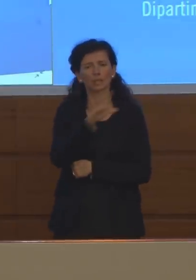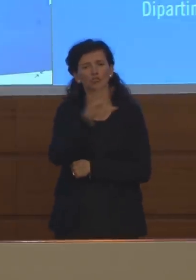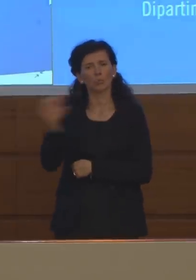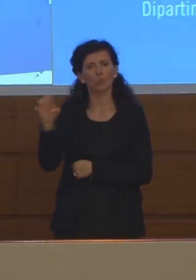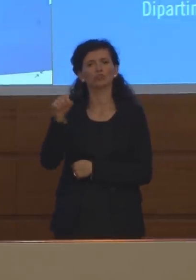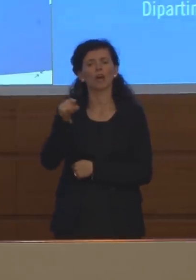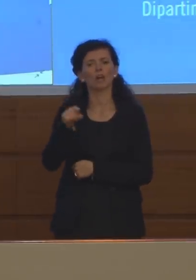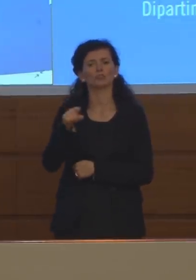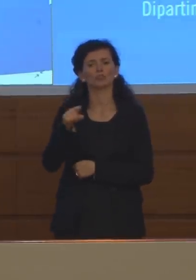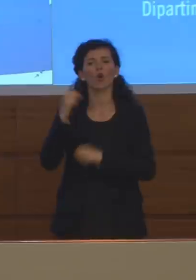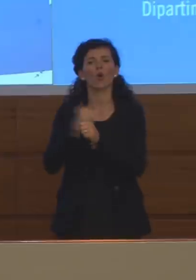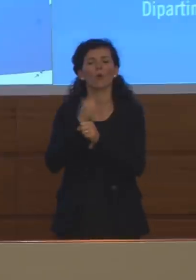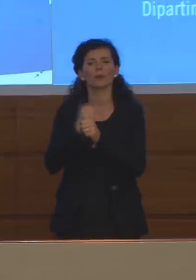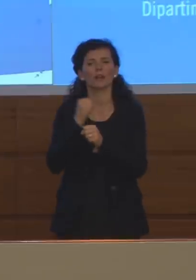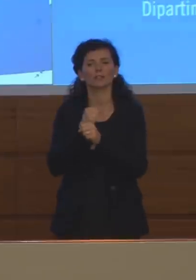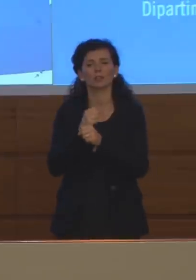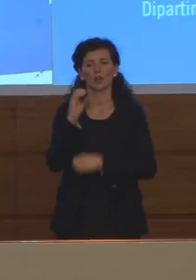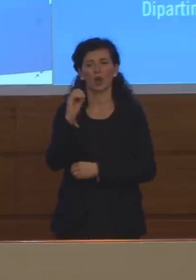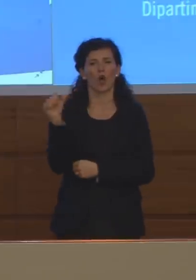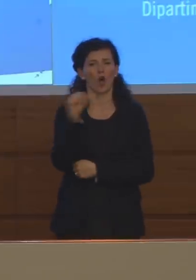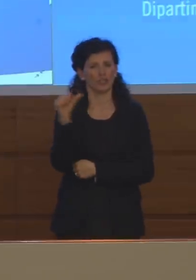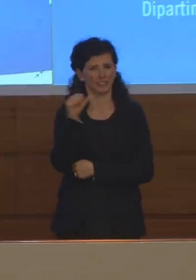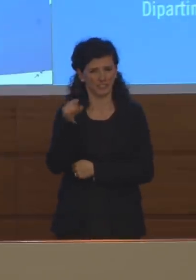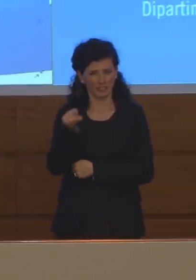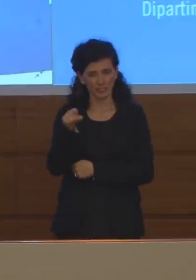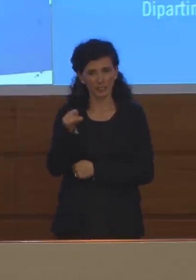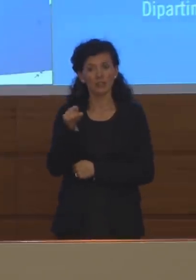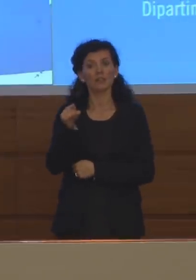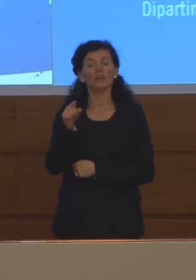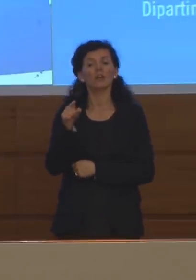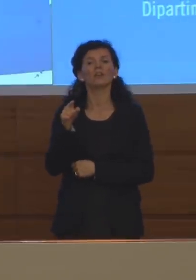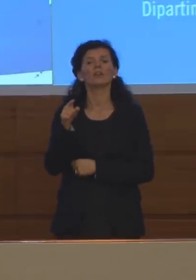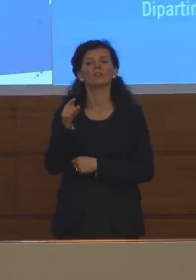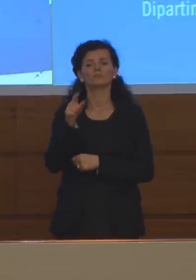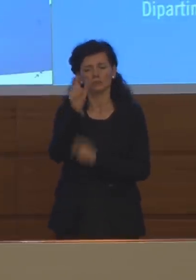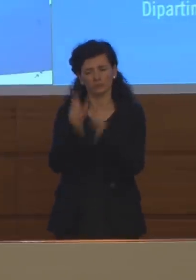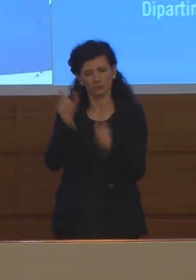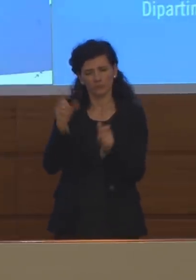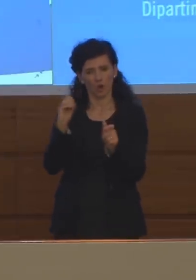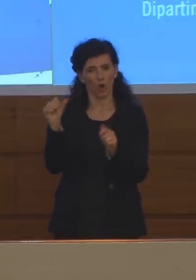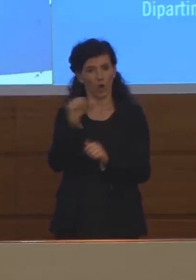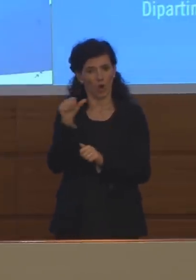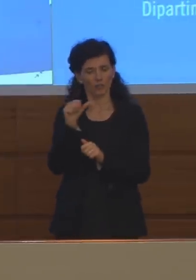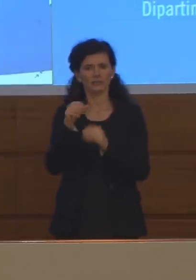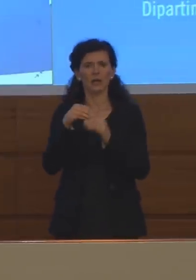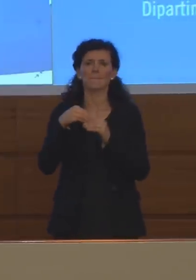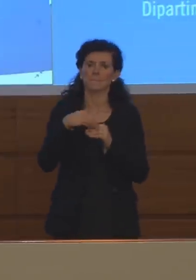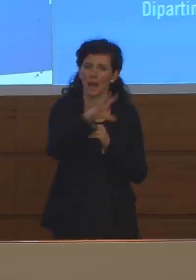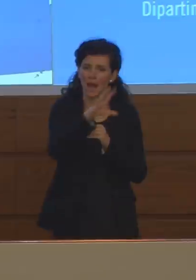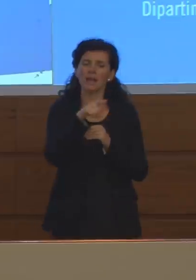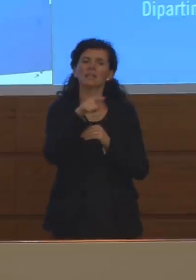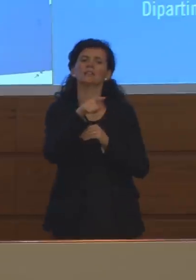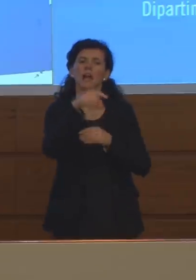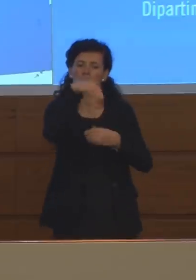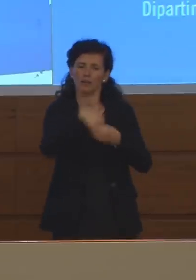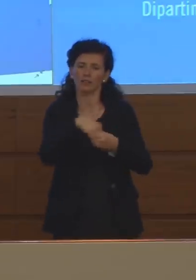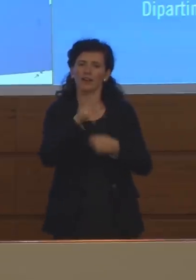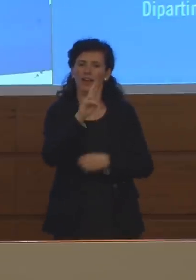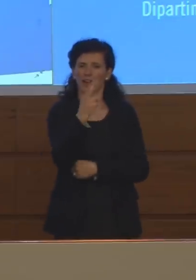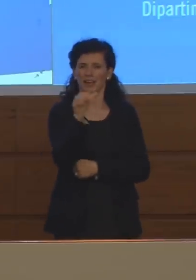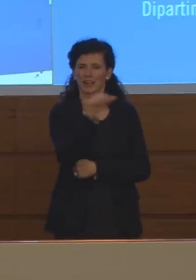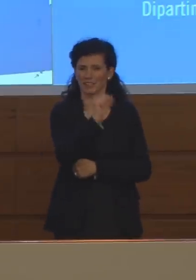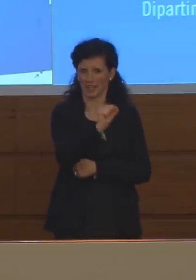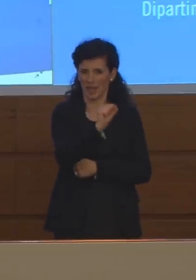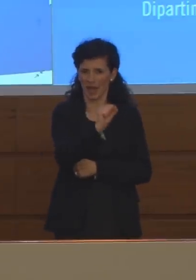operatori sociosanitari che sono destinati in parte alle residenze sanitarie